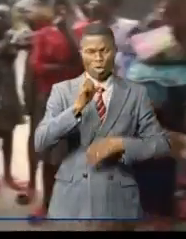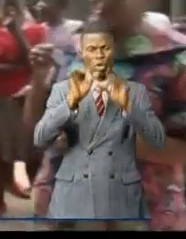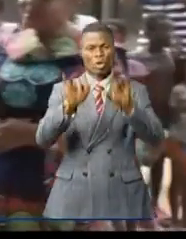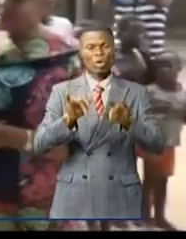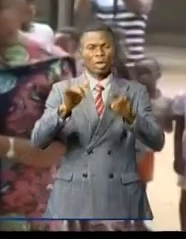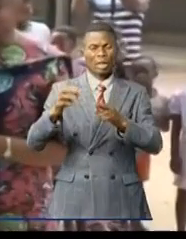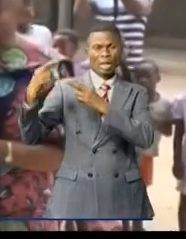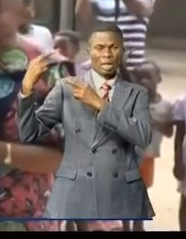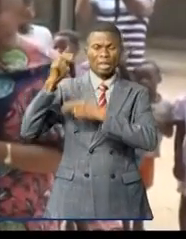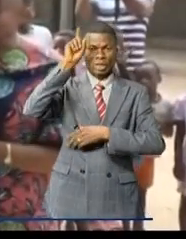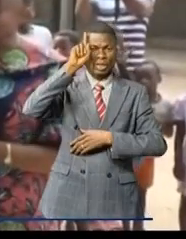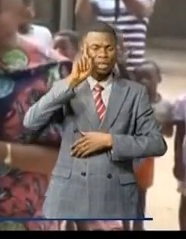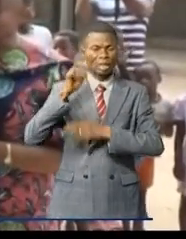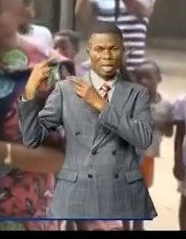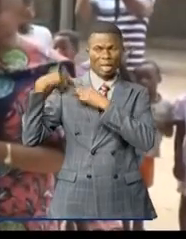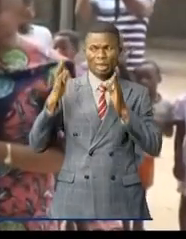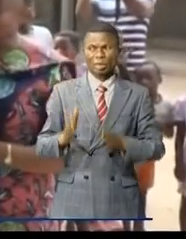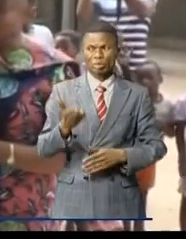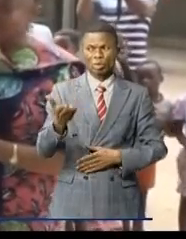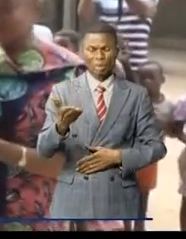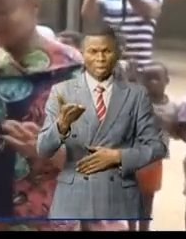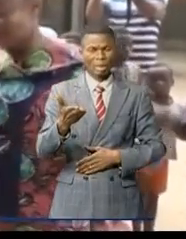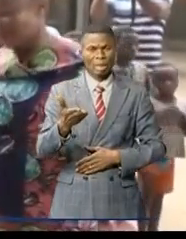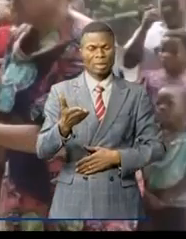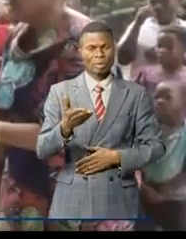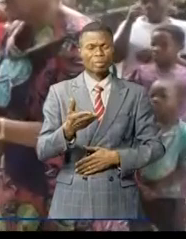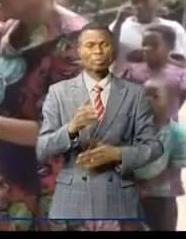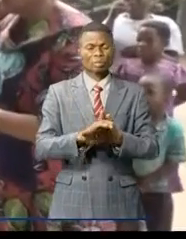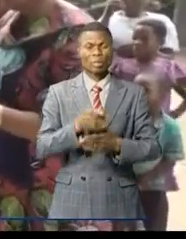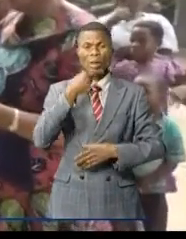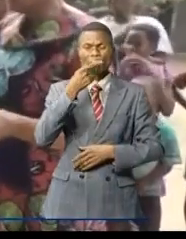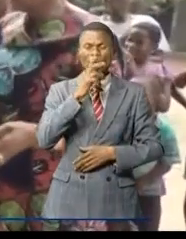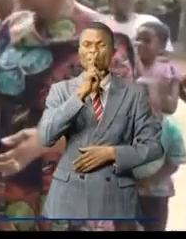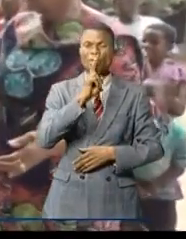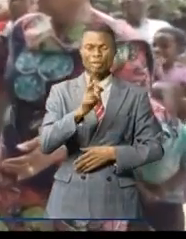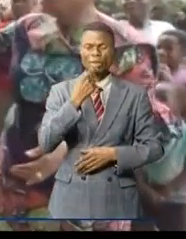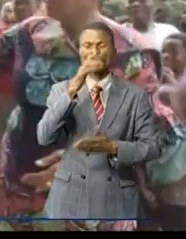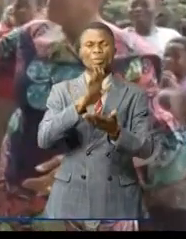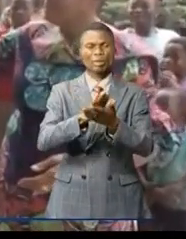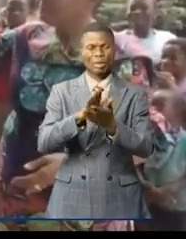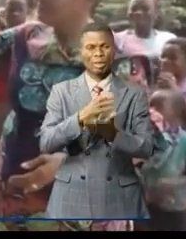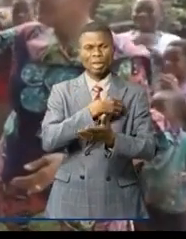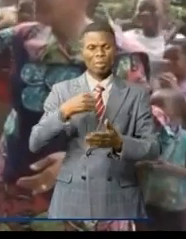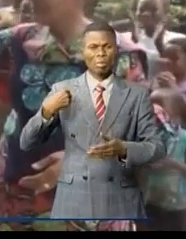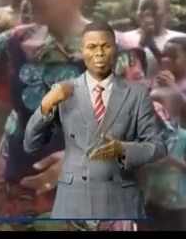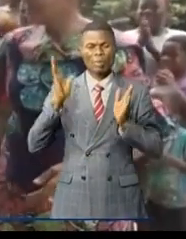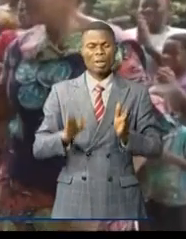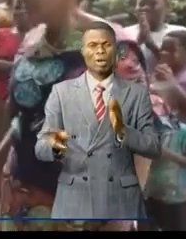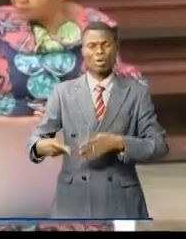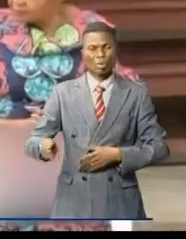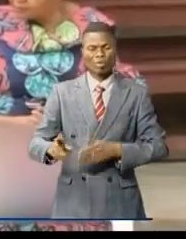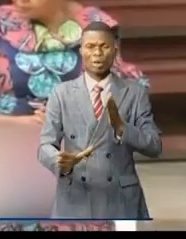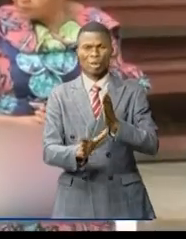la soeur responsable et régime Lucie Moussamba a eu des mots justes pour remercier madame le gouverneur de province